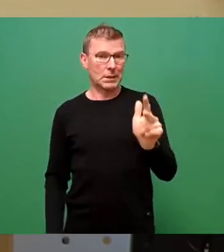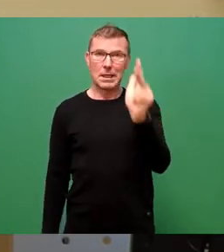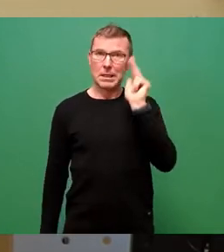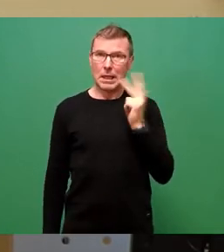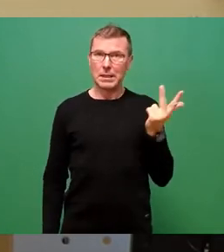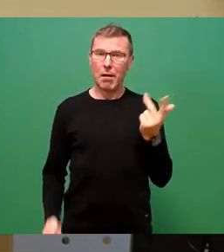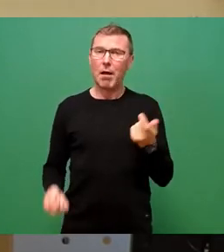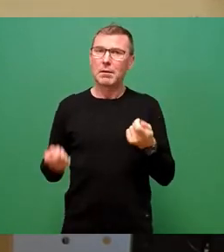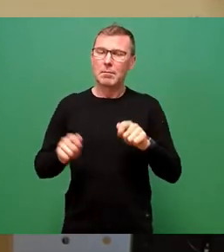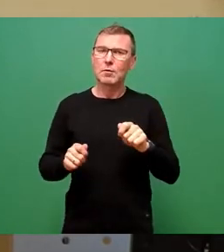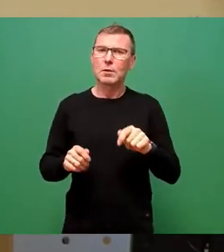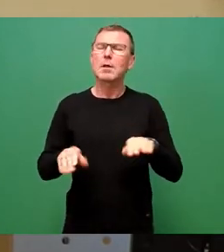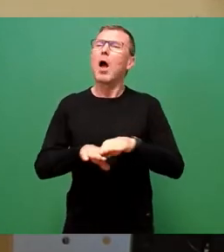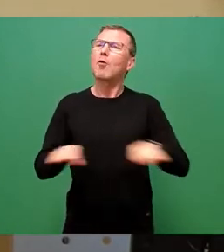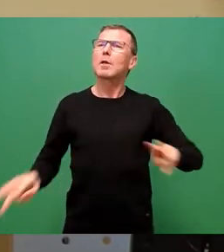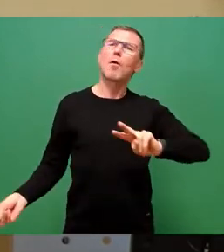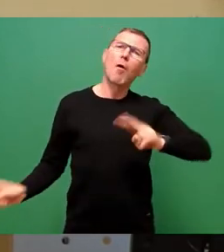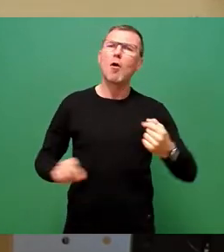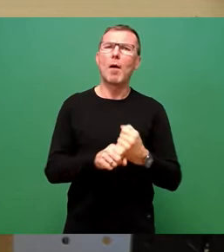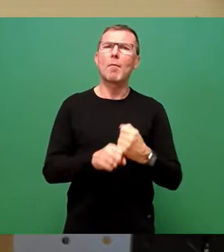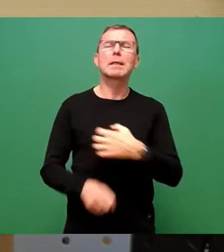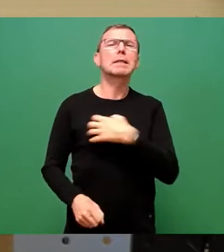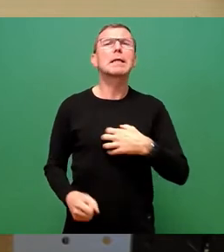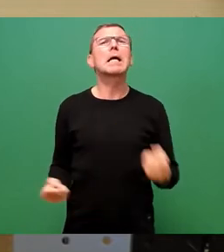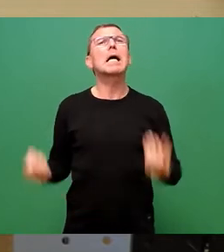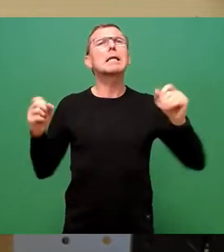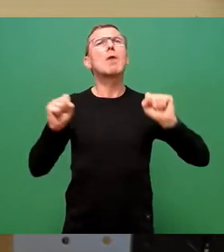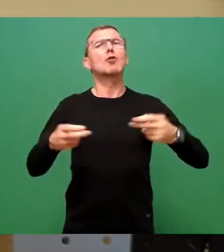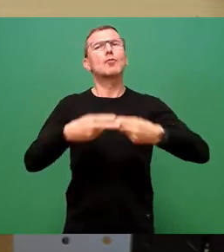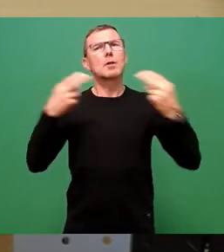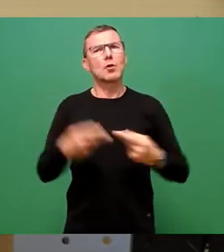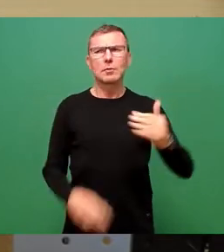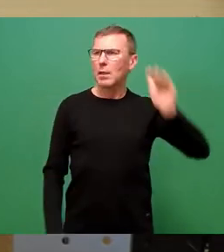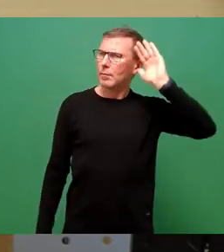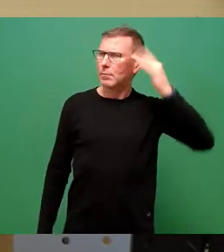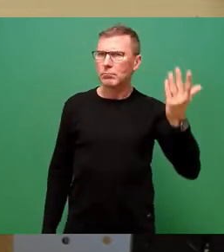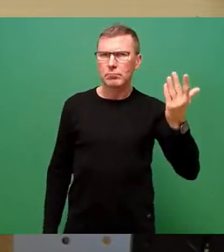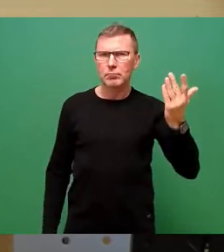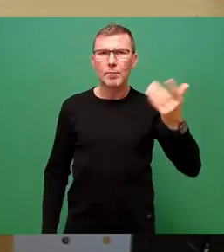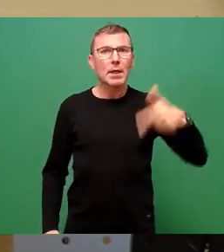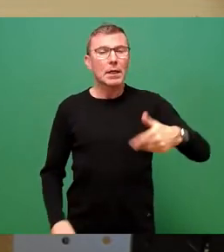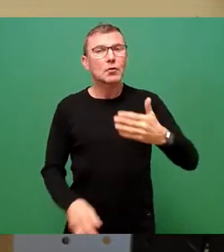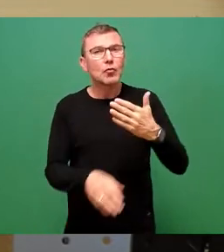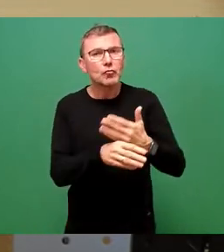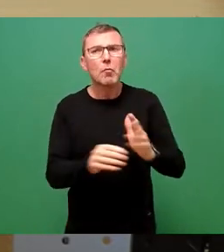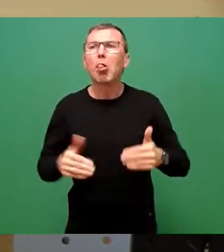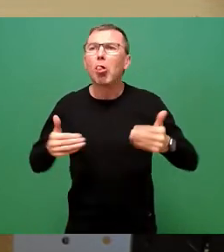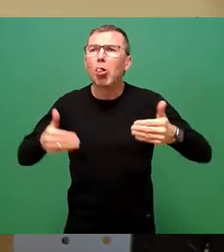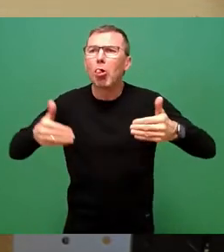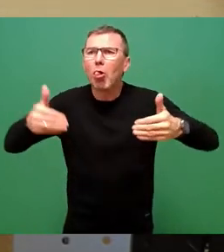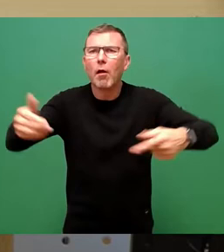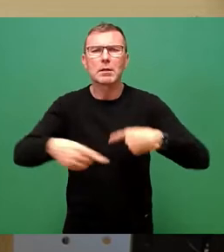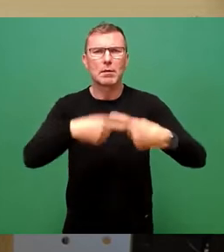beschlossene grundlegende Überarbeitung von Dresdens Klimaschutzkonzept? Es gab ja nun sowieso schon erhebliche Verzögerungen im Prozess